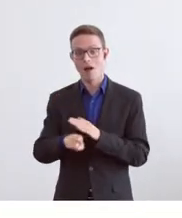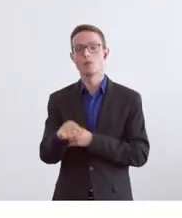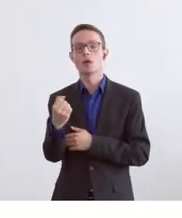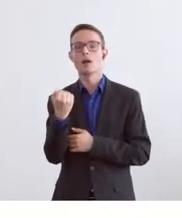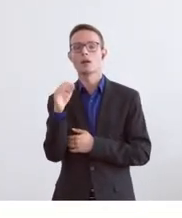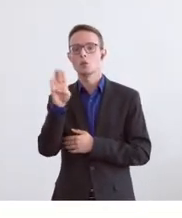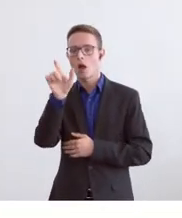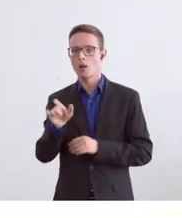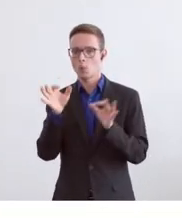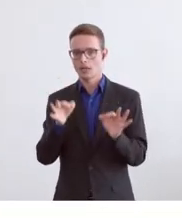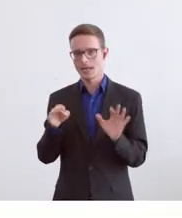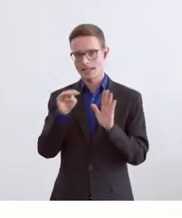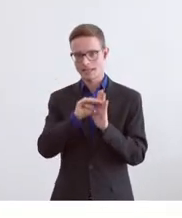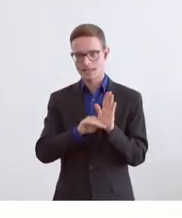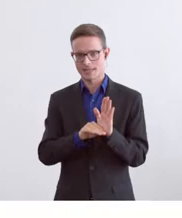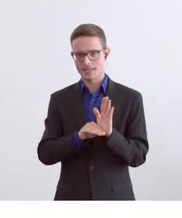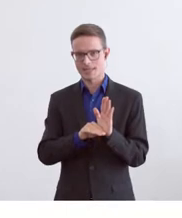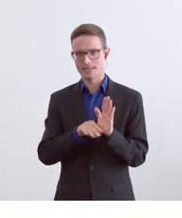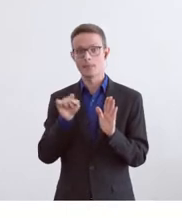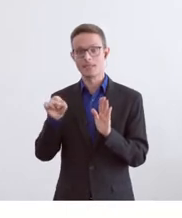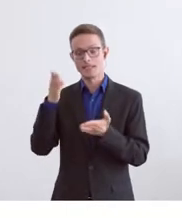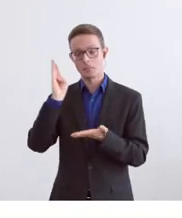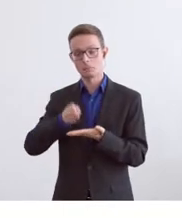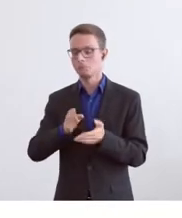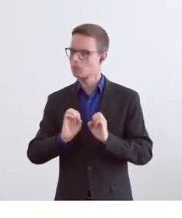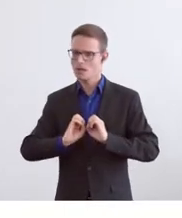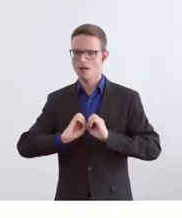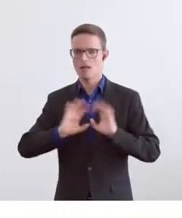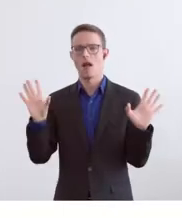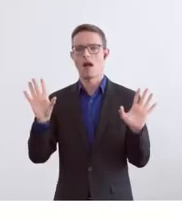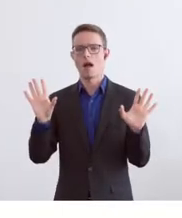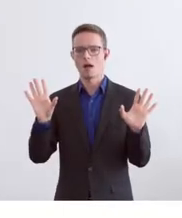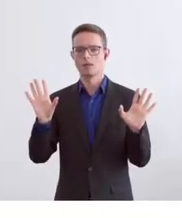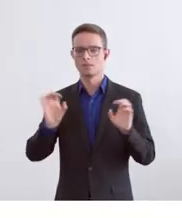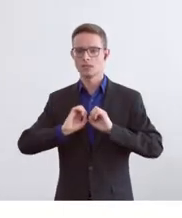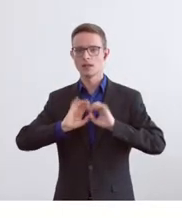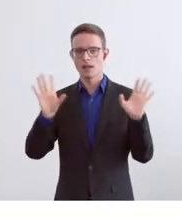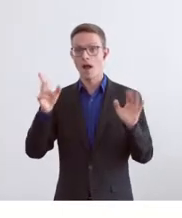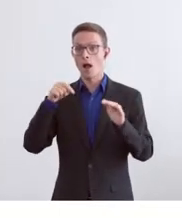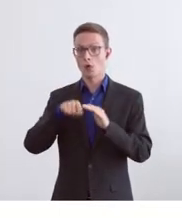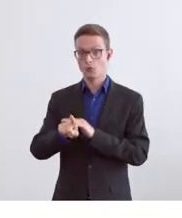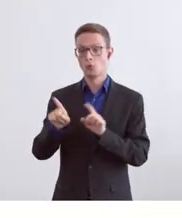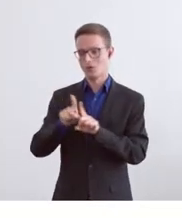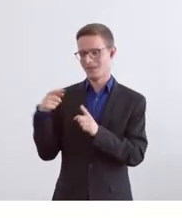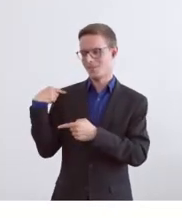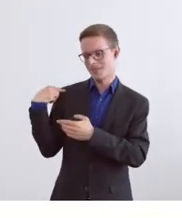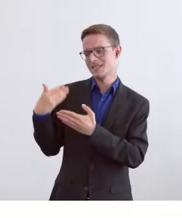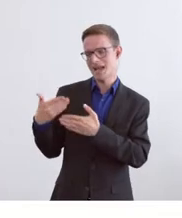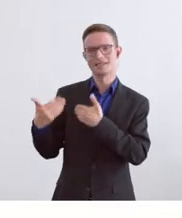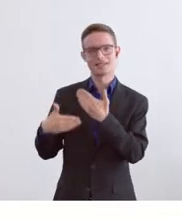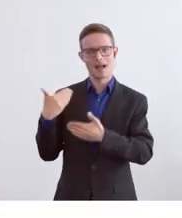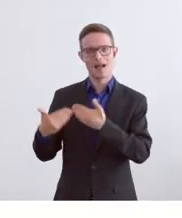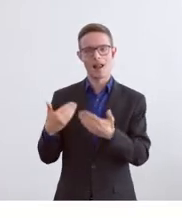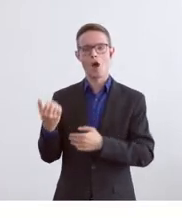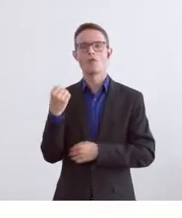Das Verdikt ist sehr klar. Das ist ein klarses Votum für die bisherige Praxis, die im Kanton Zürich